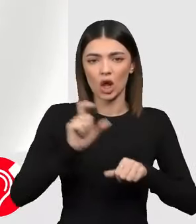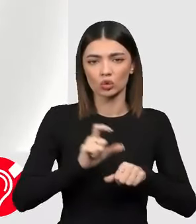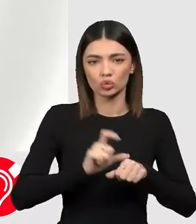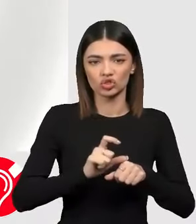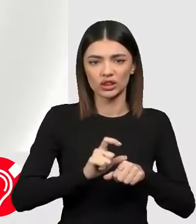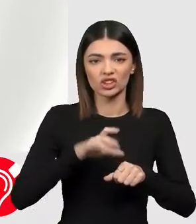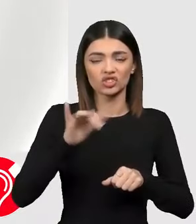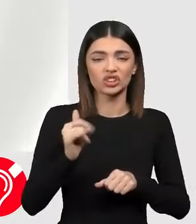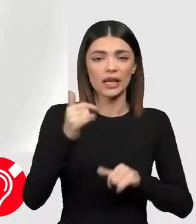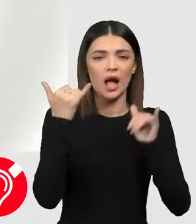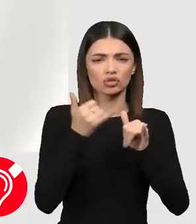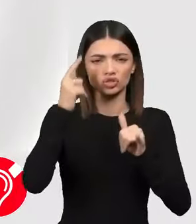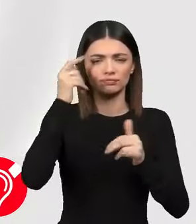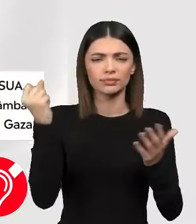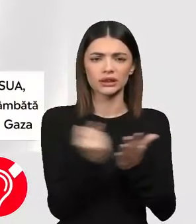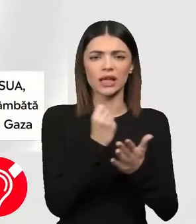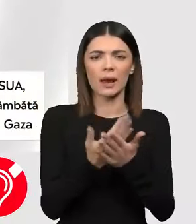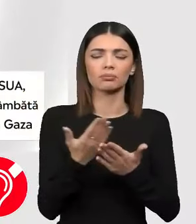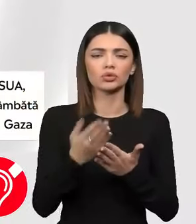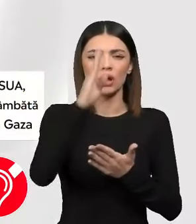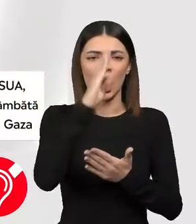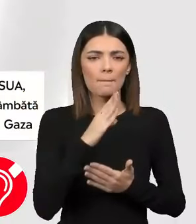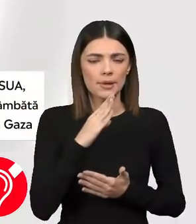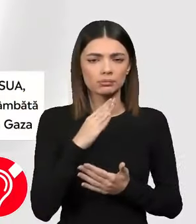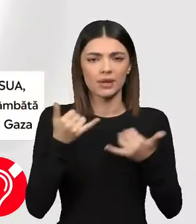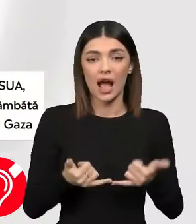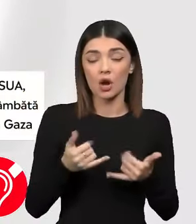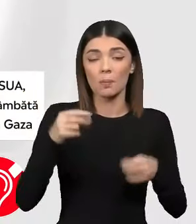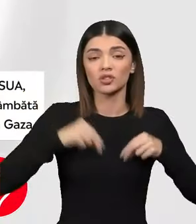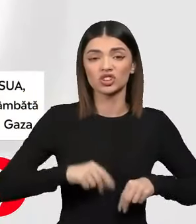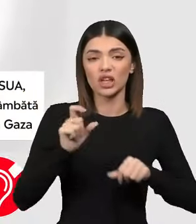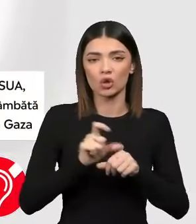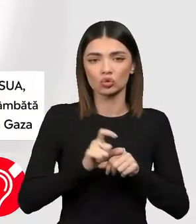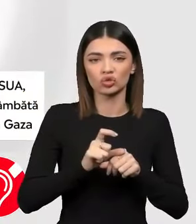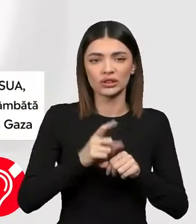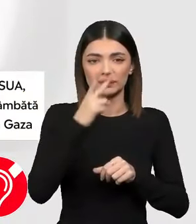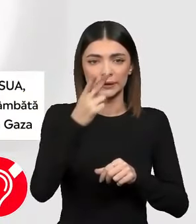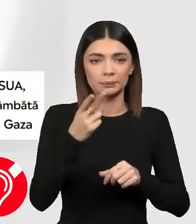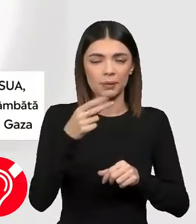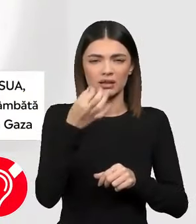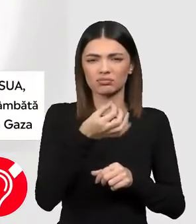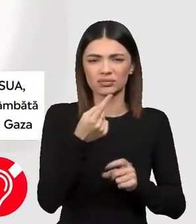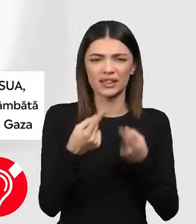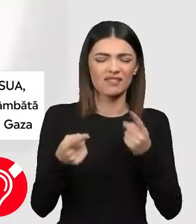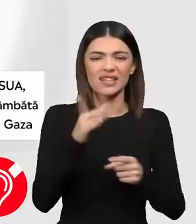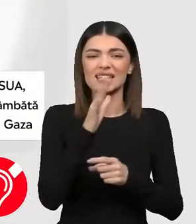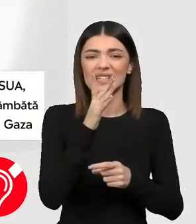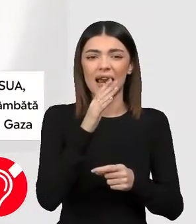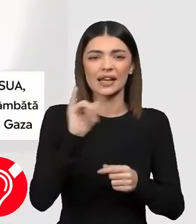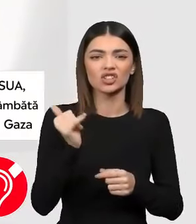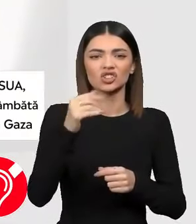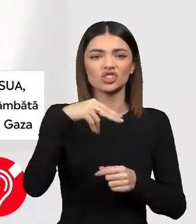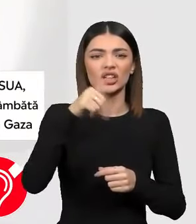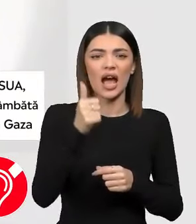R.S. Perdogan, un susținător înfocat al organizației teroriste Hamas. Perdogan l-a comparat cu premierul israelian Benjamin